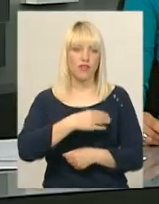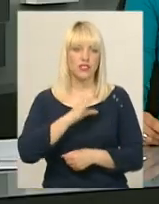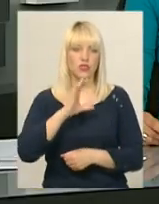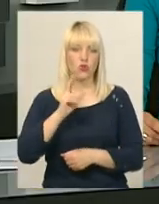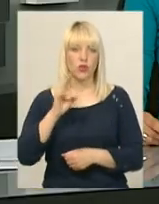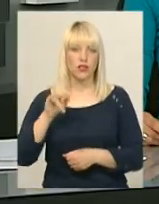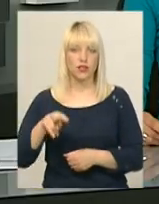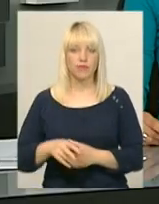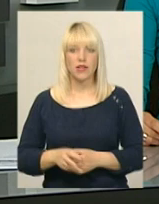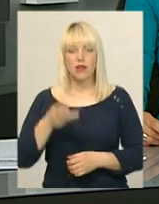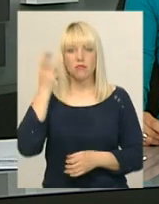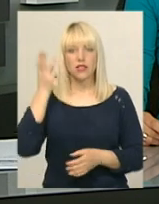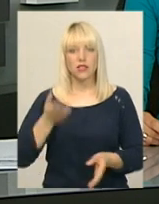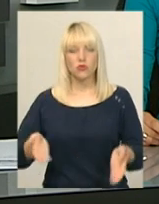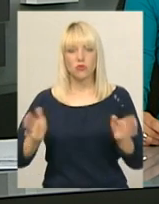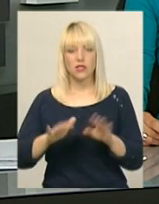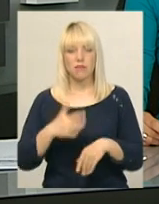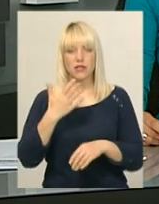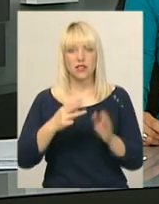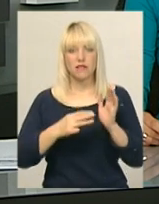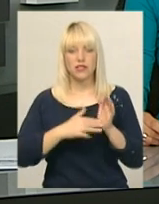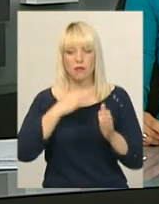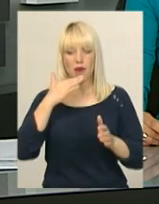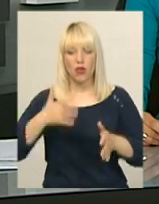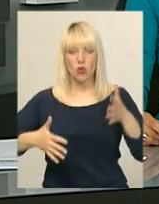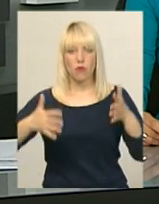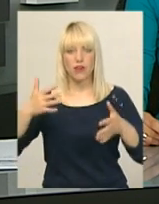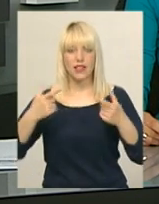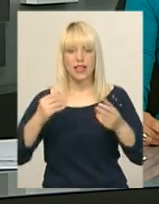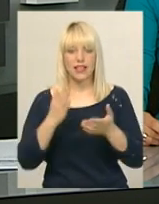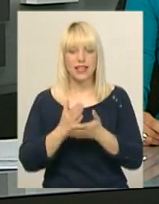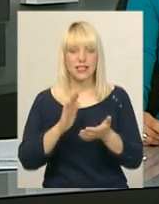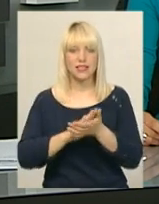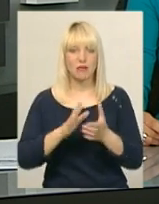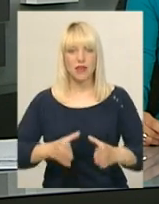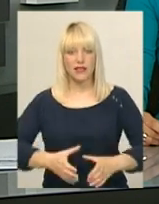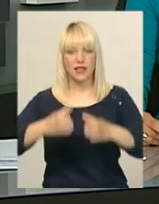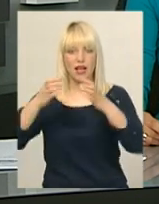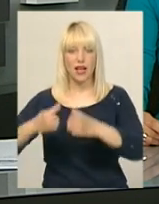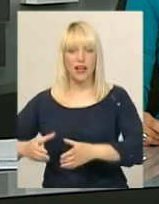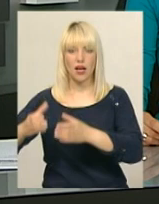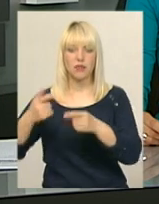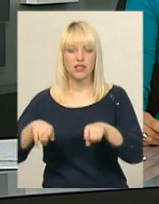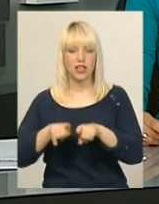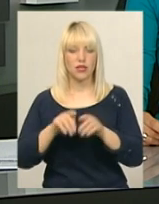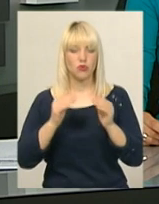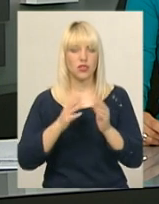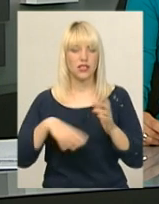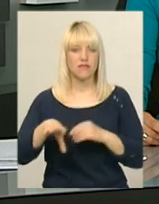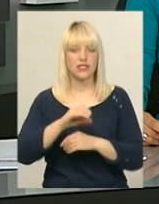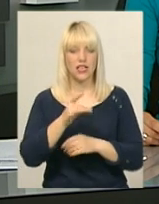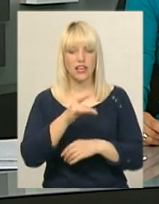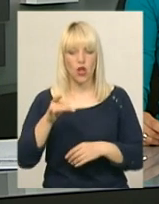У Хмельницькому залишилося 58 багатоповерхівок, де є сміттєкамери. Такі будинки є в усіх мікрорайонах міста, окрім Озерної.